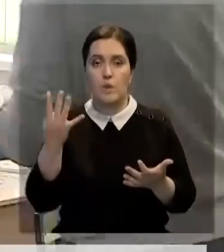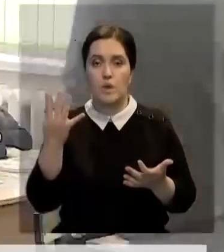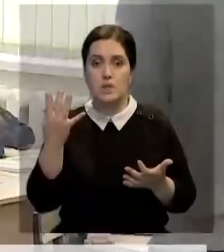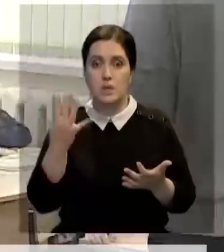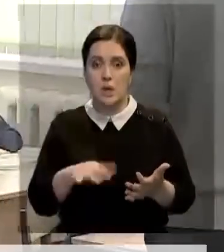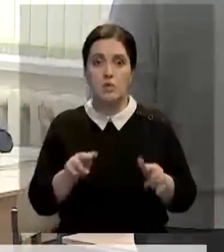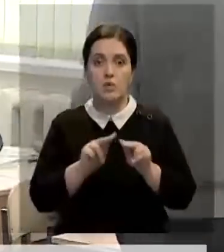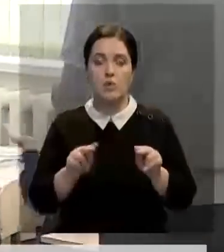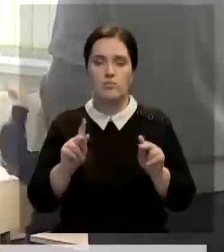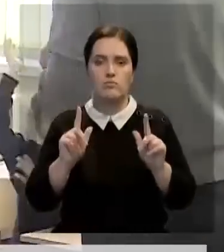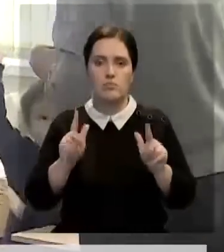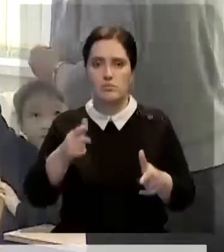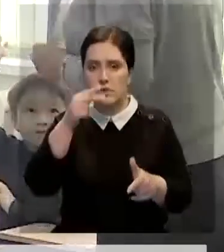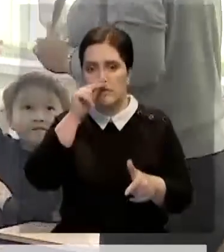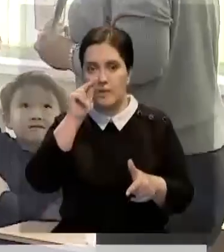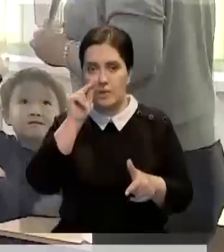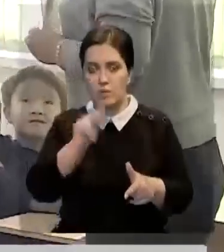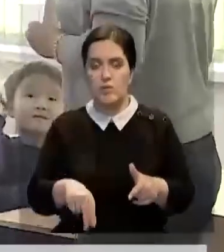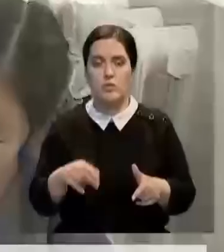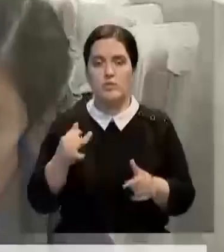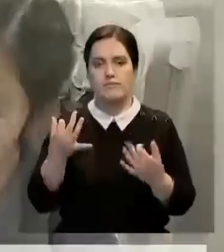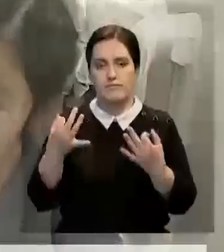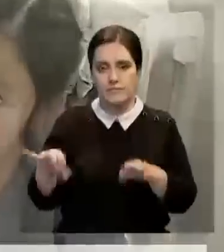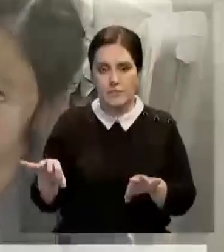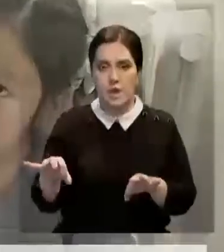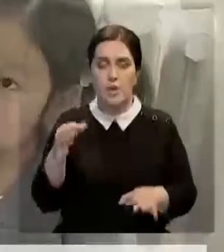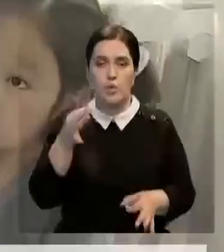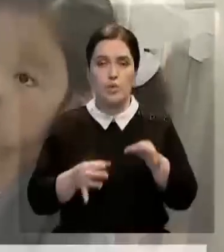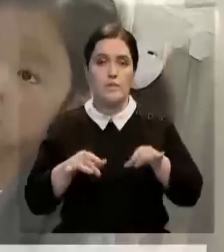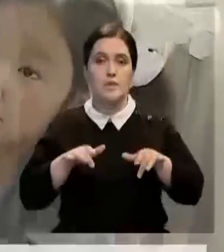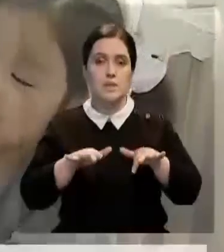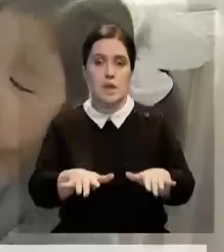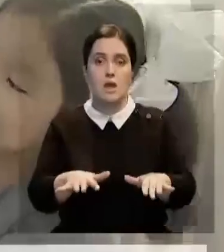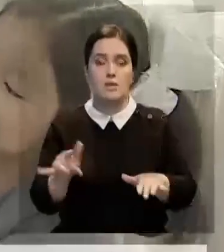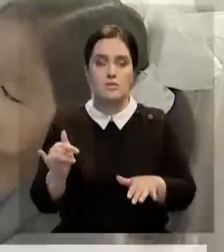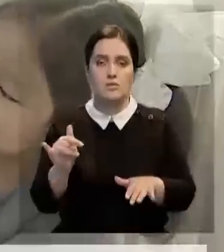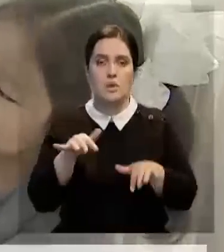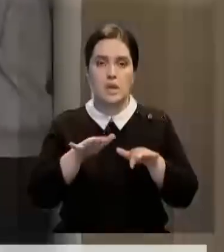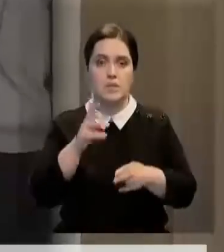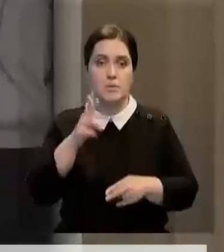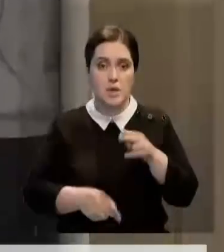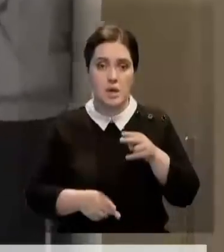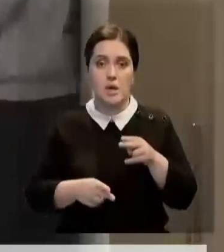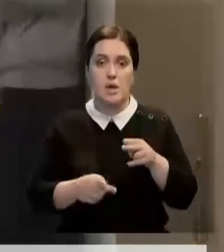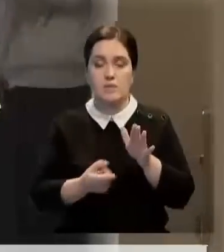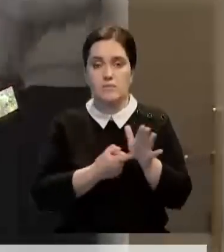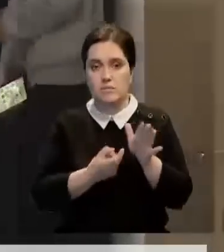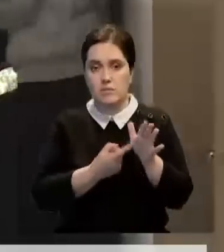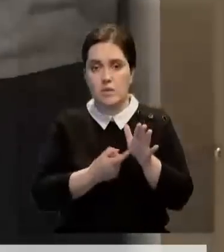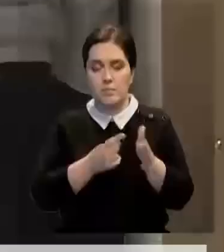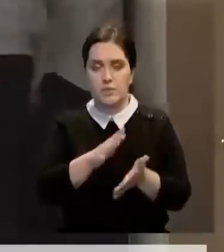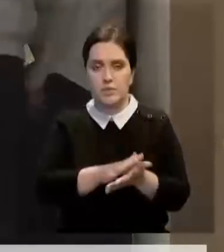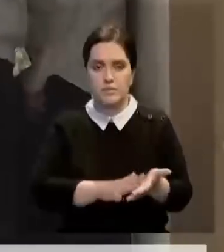больше 40 учителей уже признали вину и попали под амнистию. Уголовные дела в их отношении прекращены. По остальным